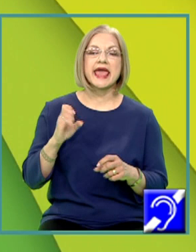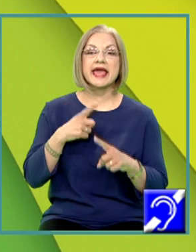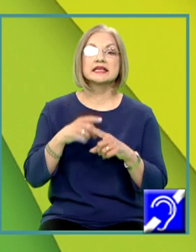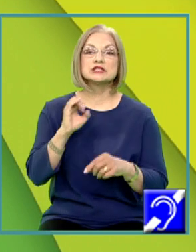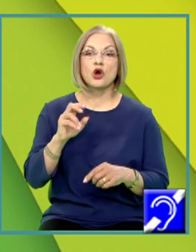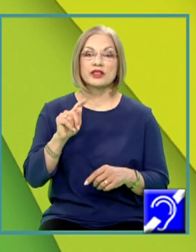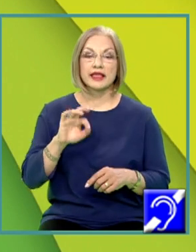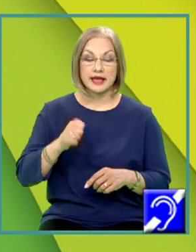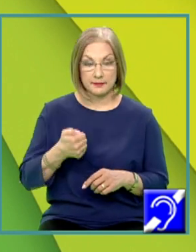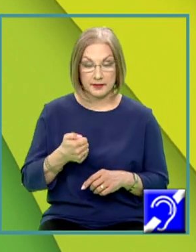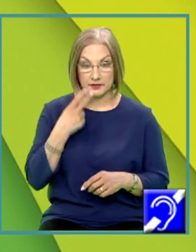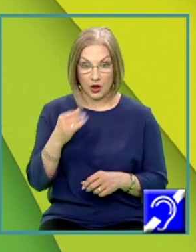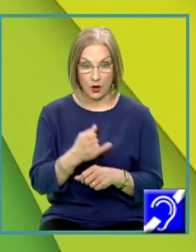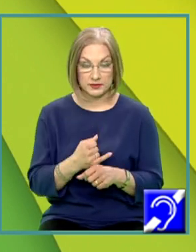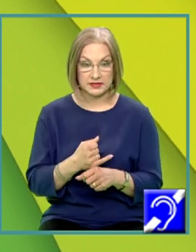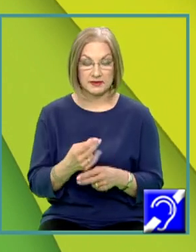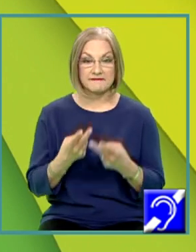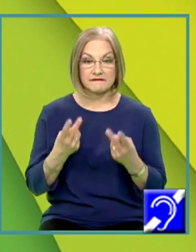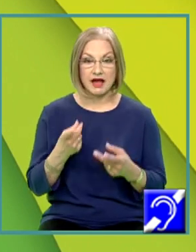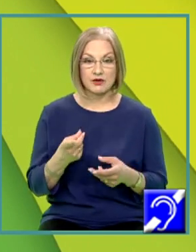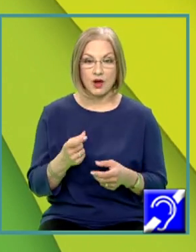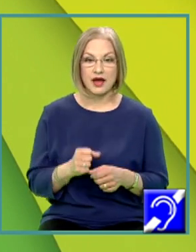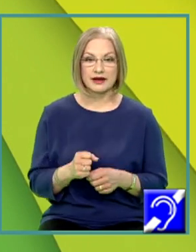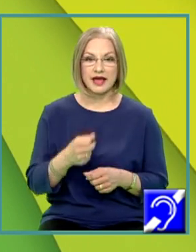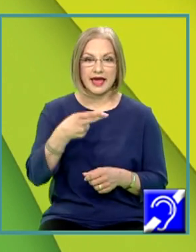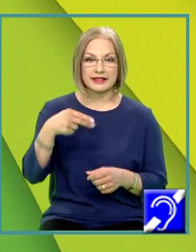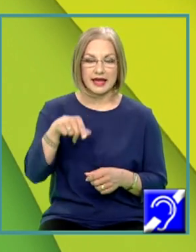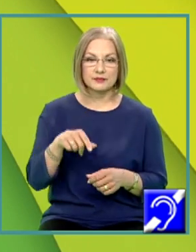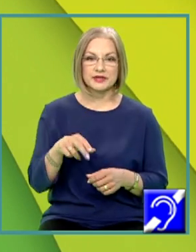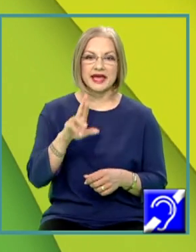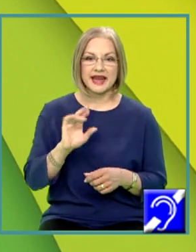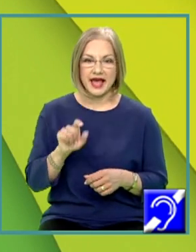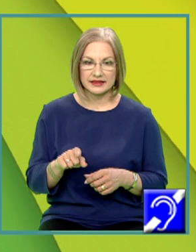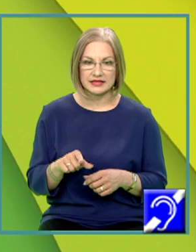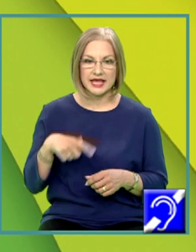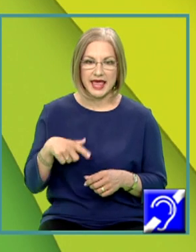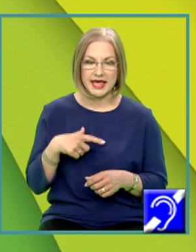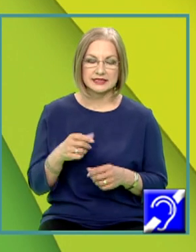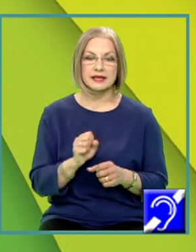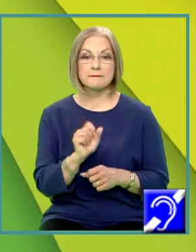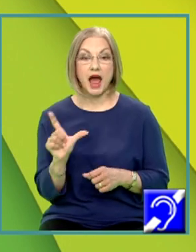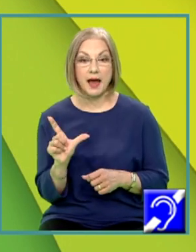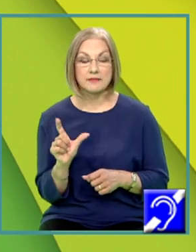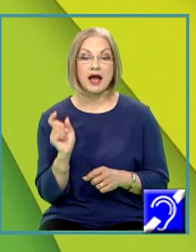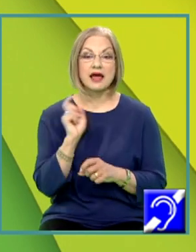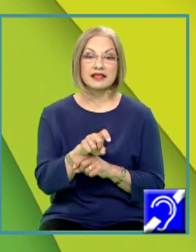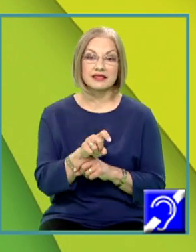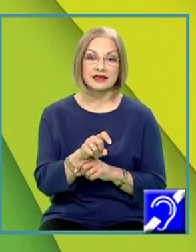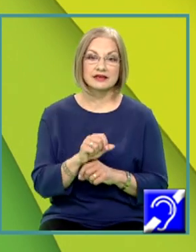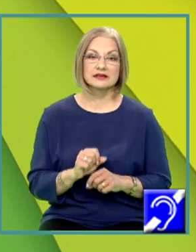observăm că valoarea entalpiei reactanților este mai mare decât